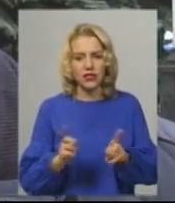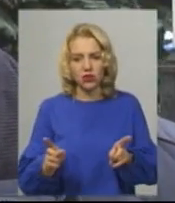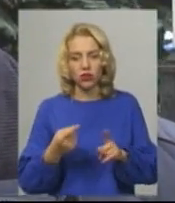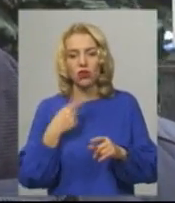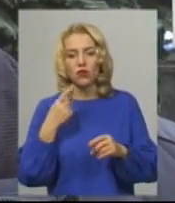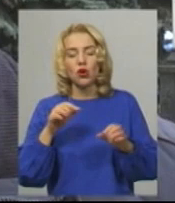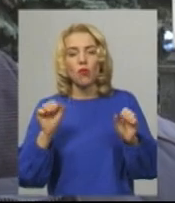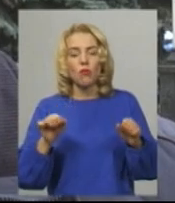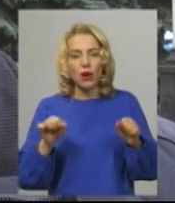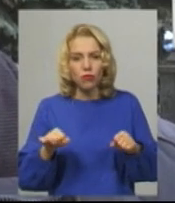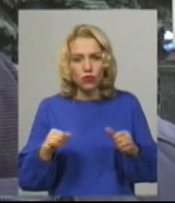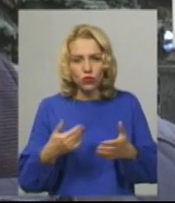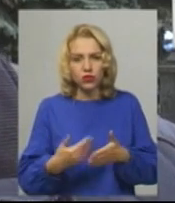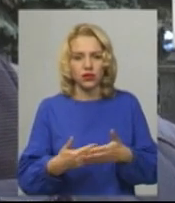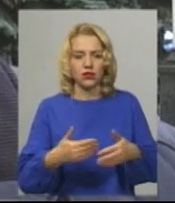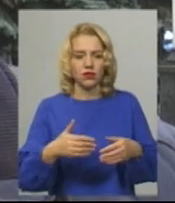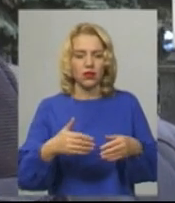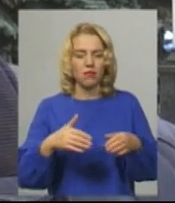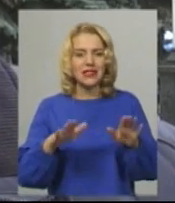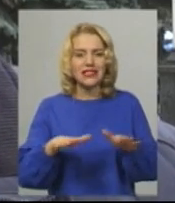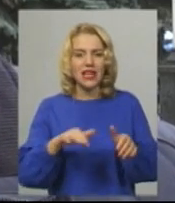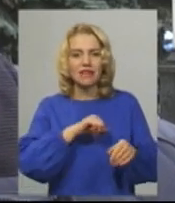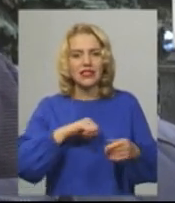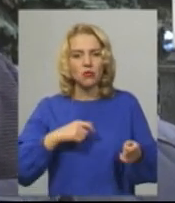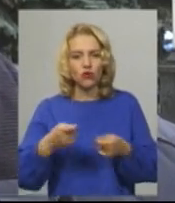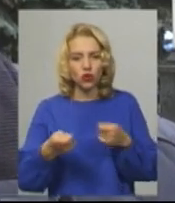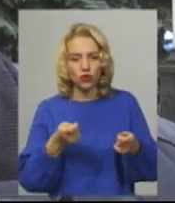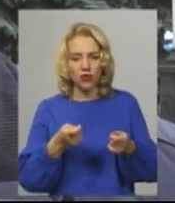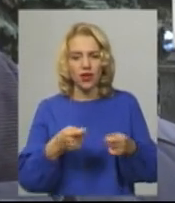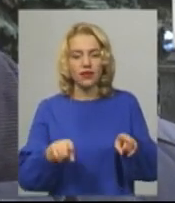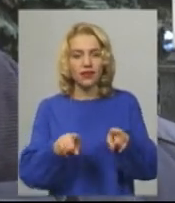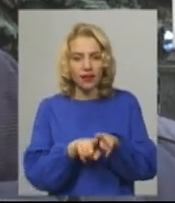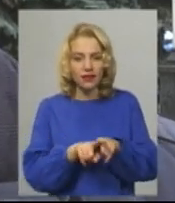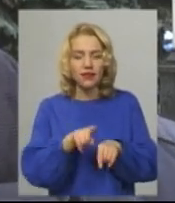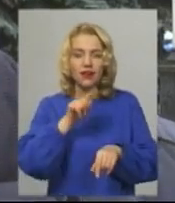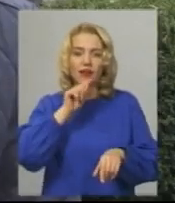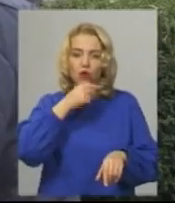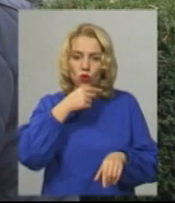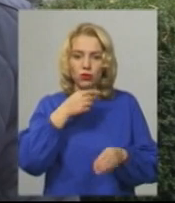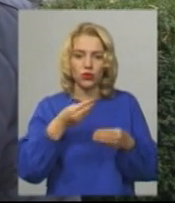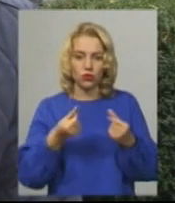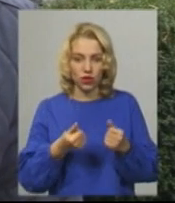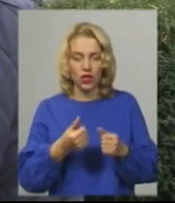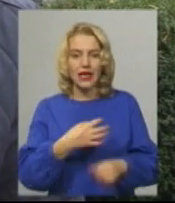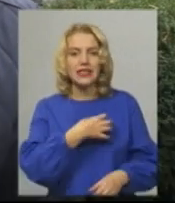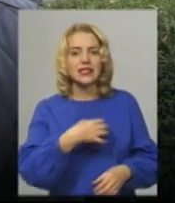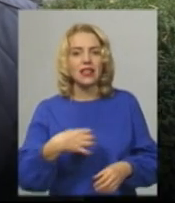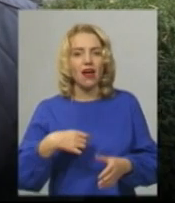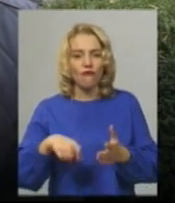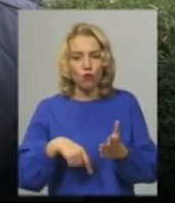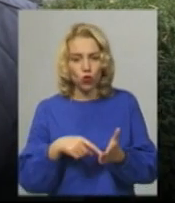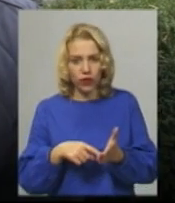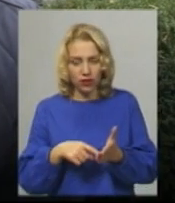самоврядування поки що таким чином економить кошти. В Славуті, наскільки нам